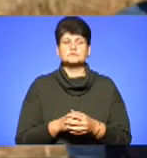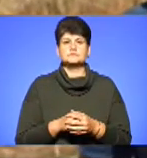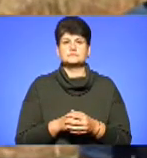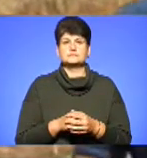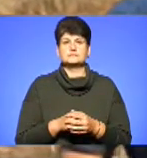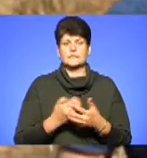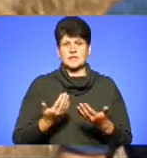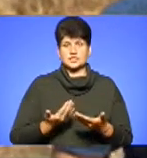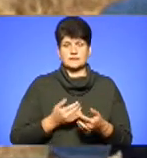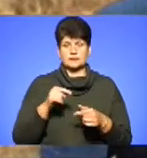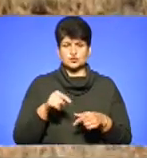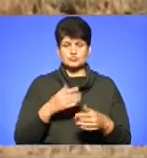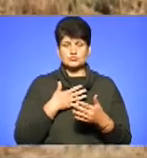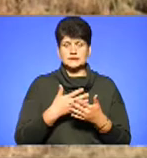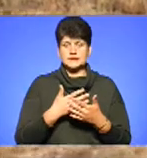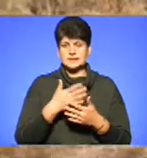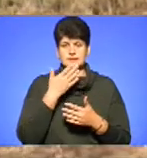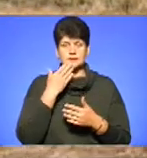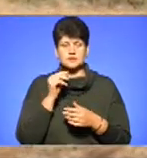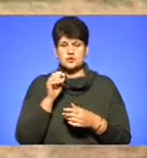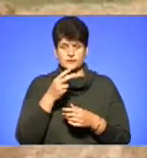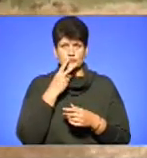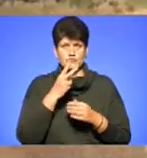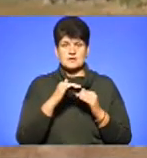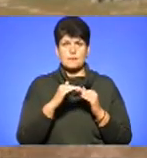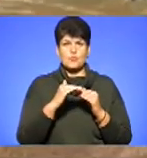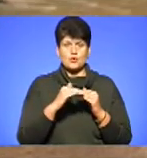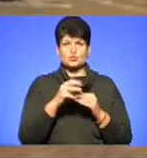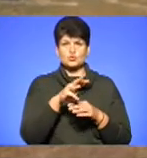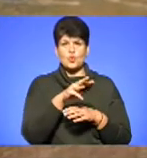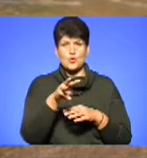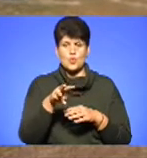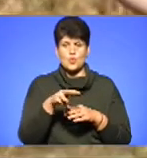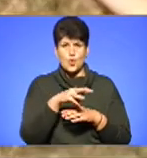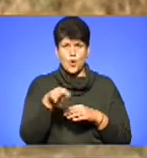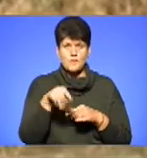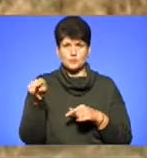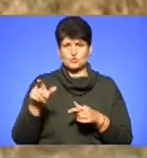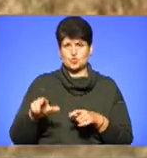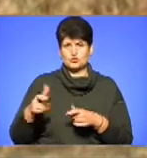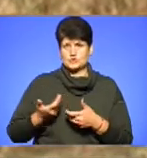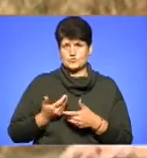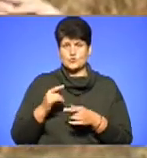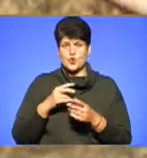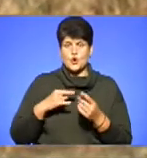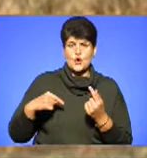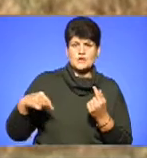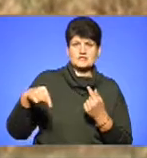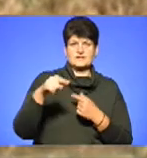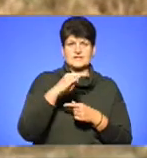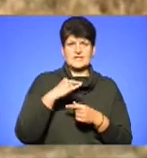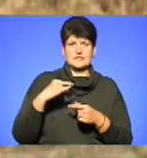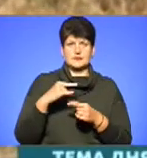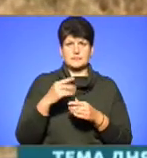Живемо тут, дихати немає чим, от дивіться, от це поле, от тут кроплять, а тут зразу вже живуть люди. Розвертаються літаки прямо над